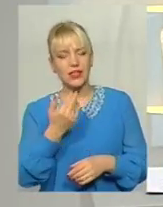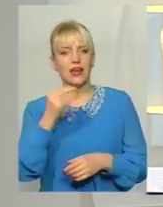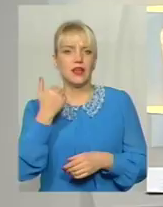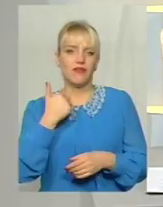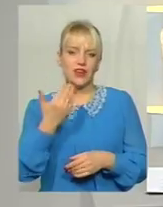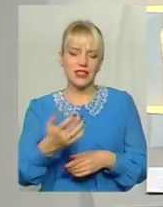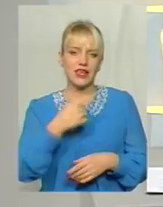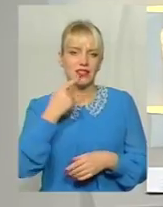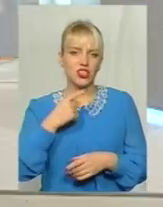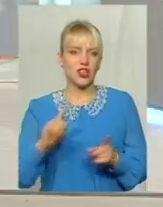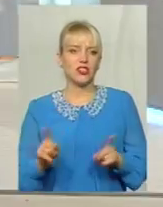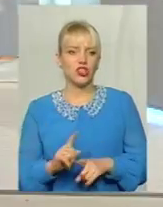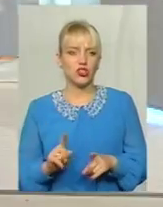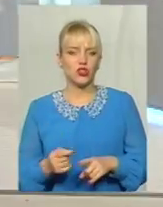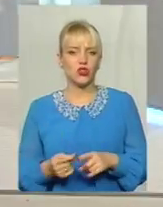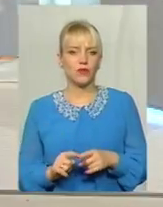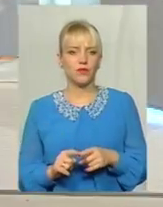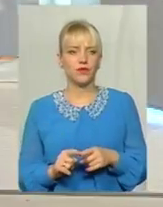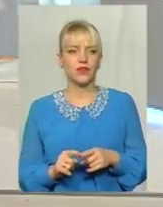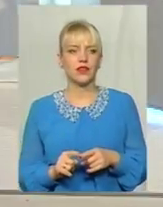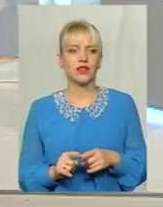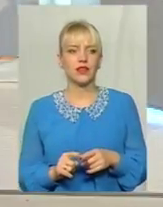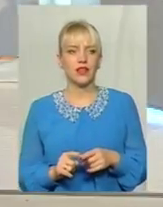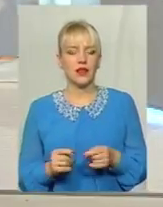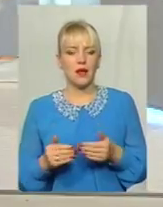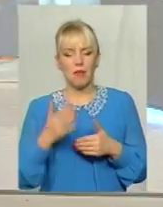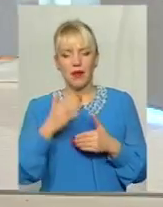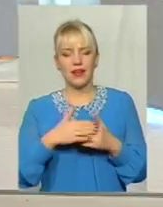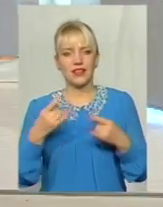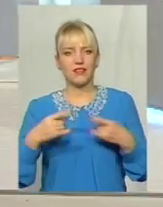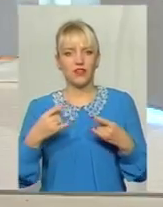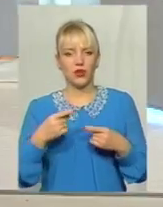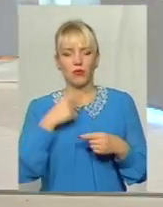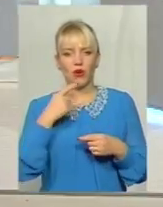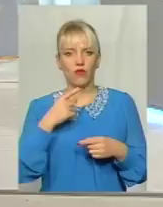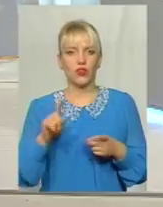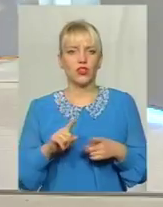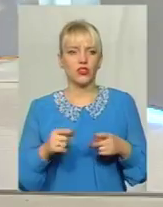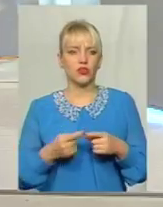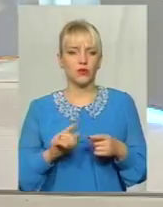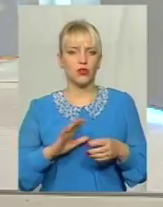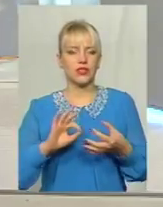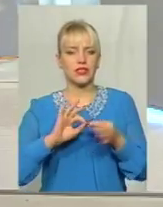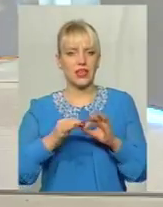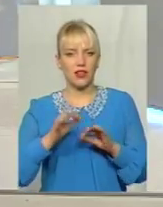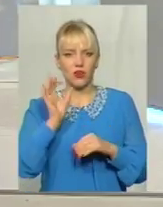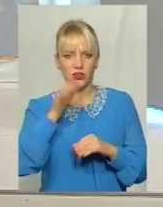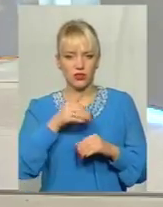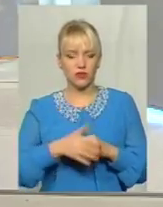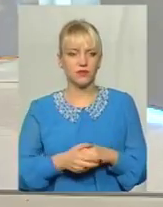зазначали, що в світі до цих речей, перед ефіром ми говорили, в світі до цих речей ставиться досить серйозно І